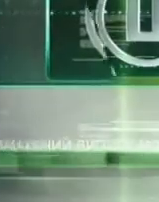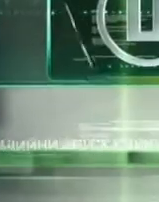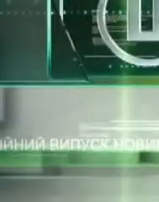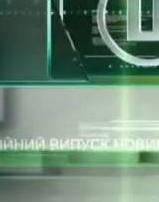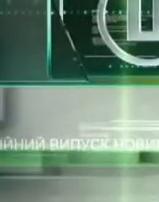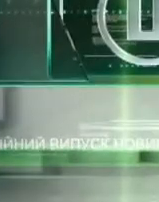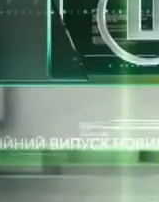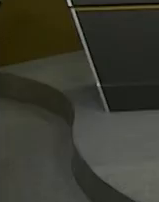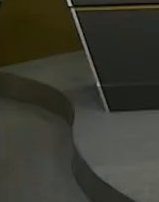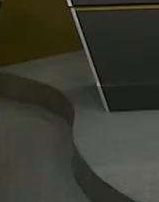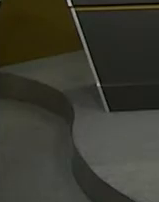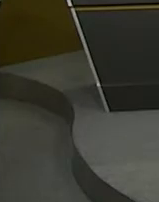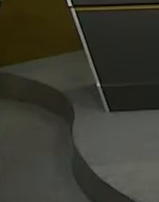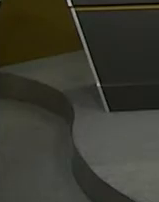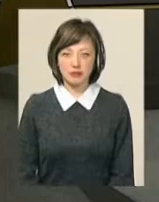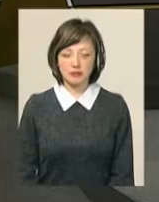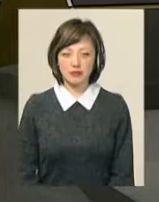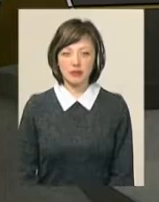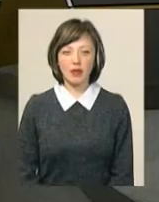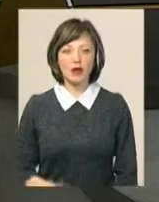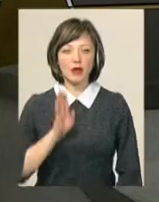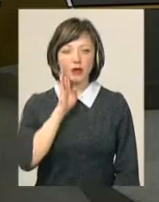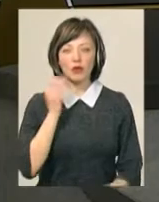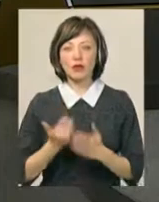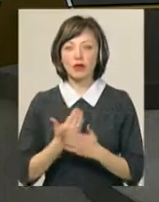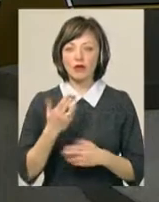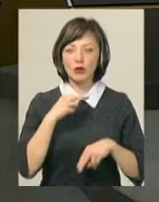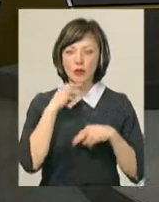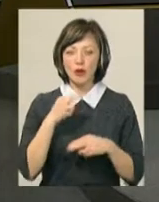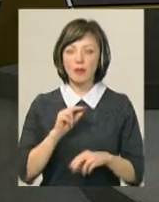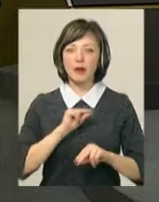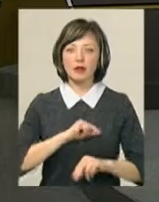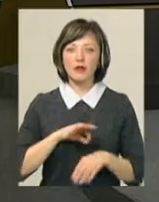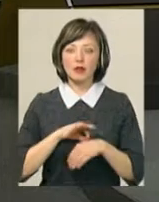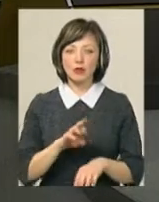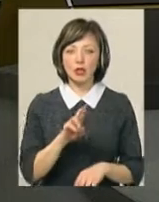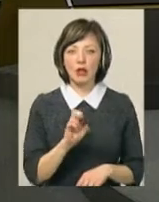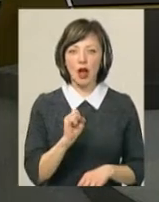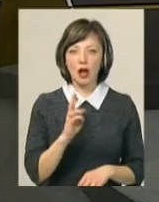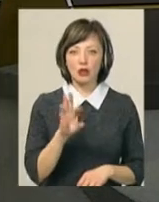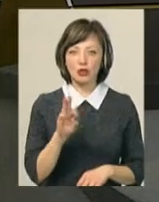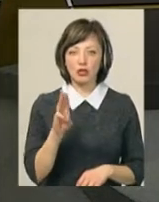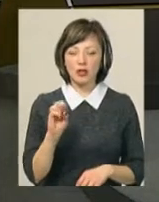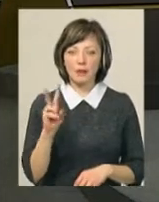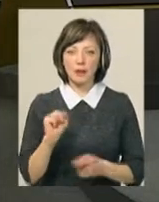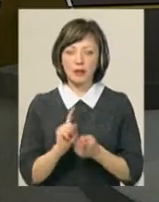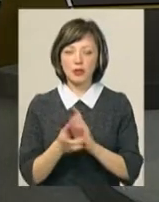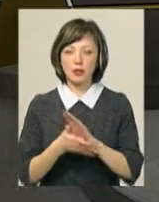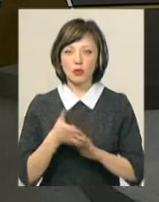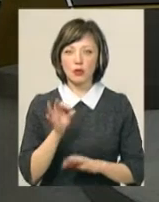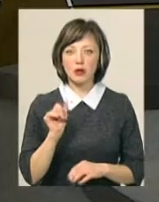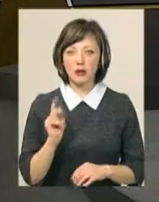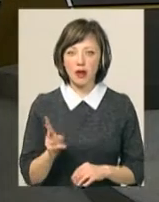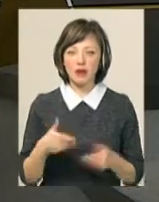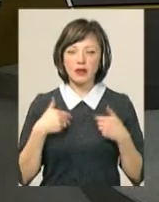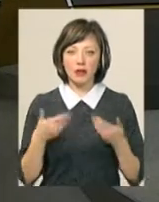Музика Ранковий випуск новин до вашої уваги. В студії працює ведуча Ярослава Антошевська, перекладач на жестову мову Ольга